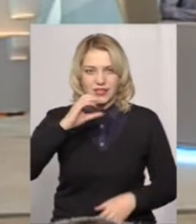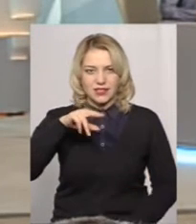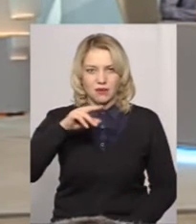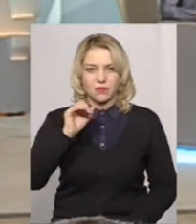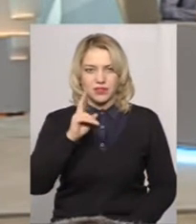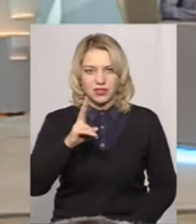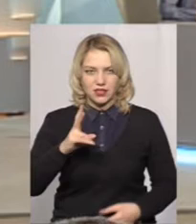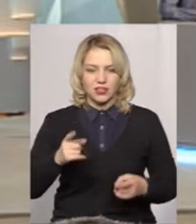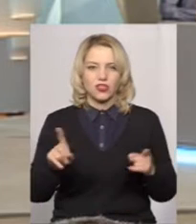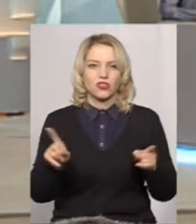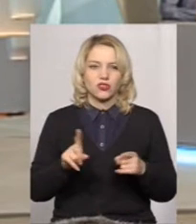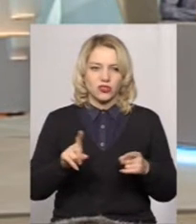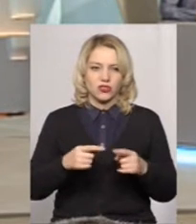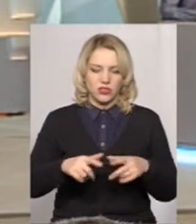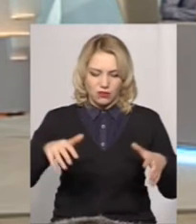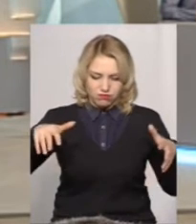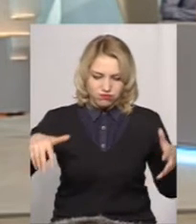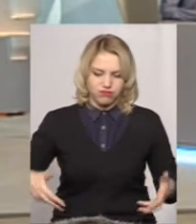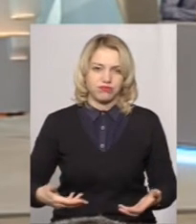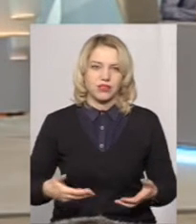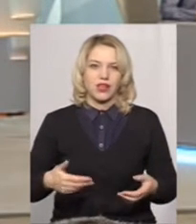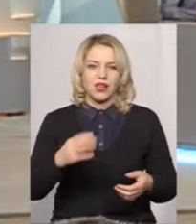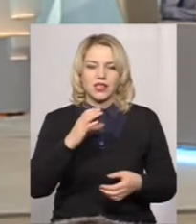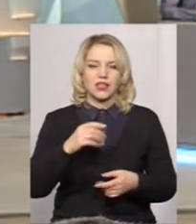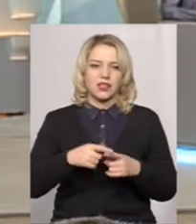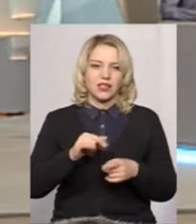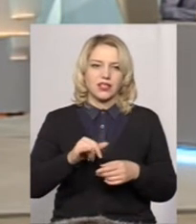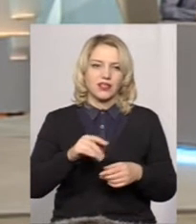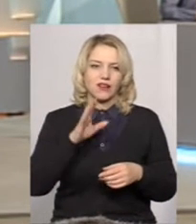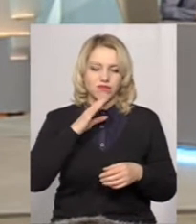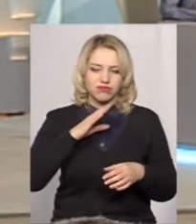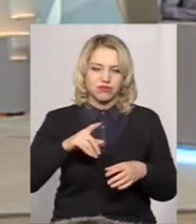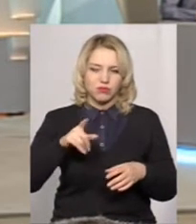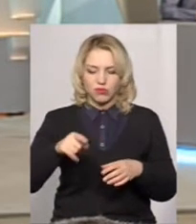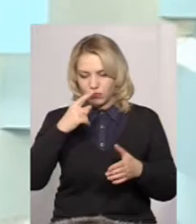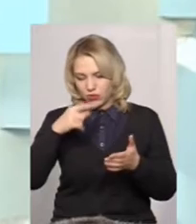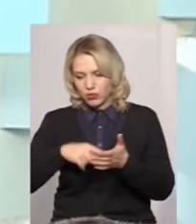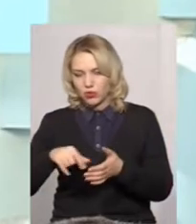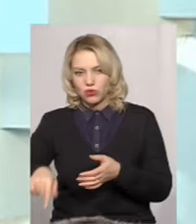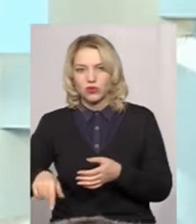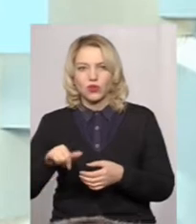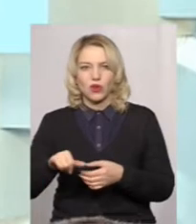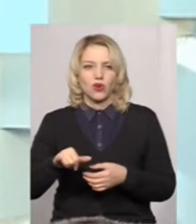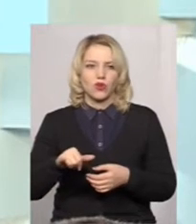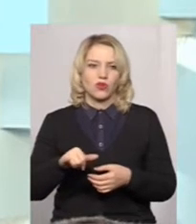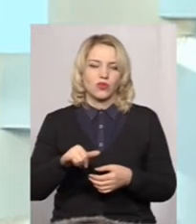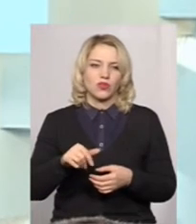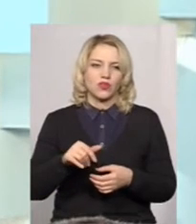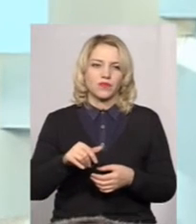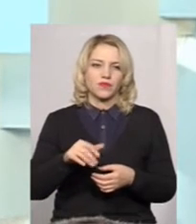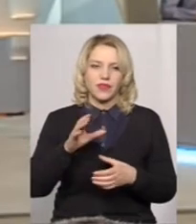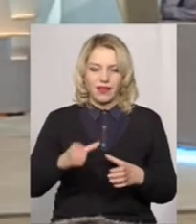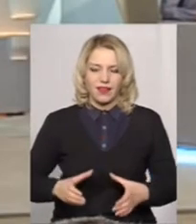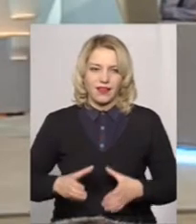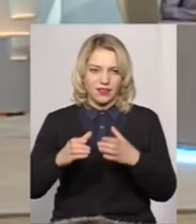щебьонкою засипали, треската кинули. Це грунтові води, щоб ви розуміли. І через рік вони вже будуть в тій криниці. Якщо не швидше. Якщо